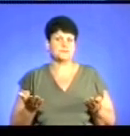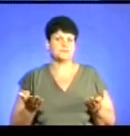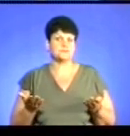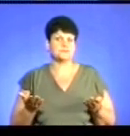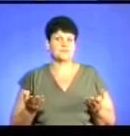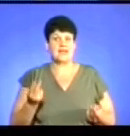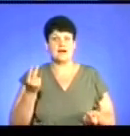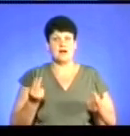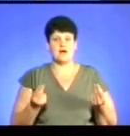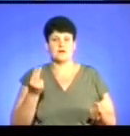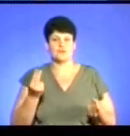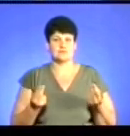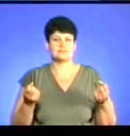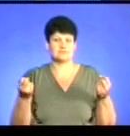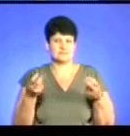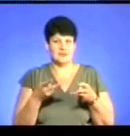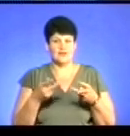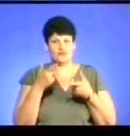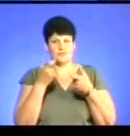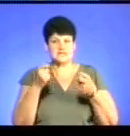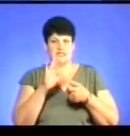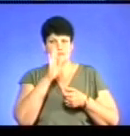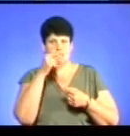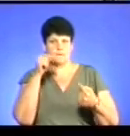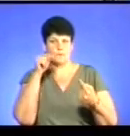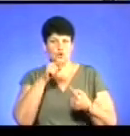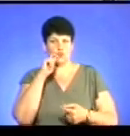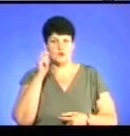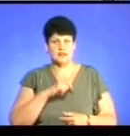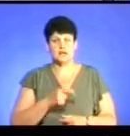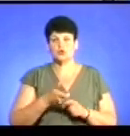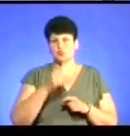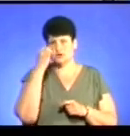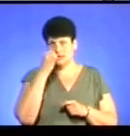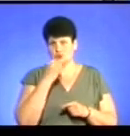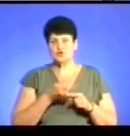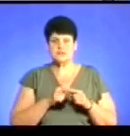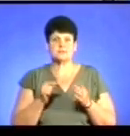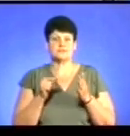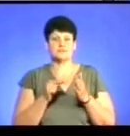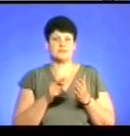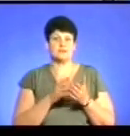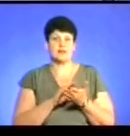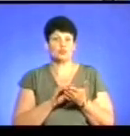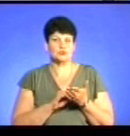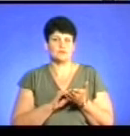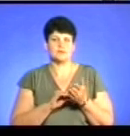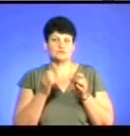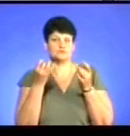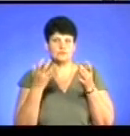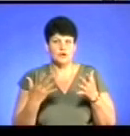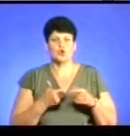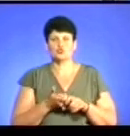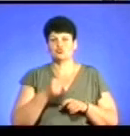грають на руку інформаційній війні проти України. Я вам дуже дякую. Сподіваюся, що ця стратегія не буде лише декларативного характеру.